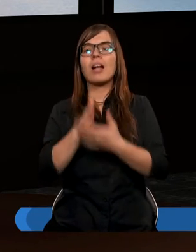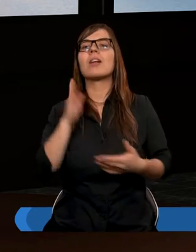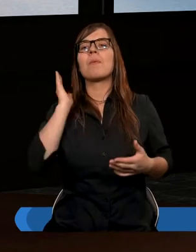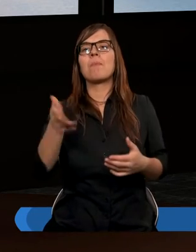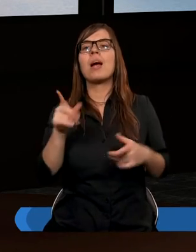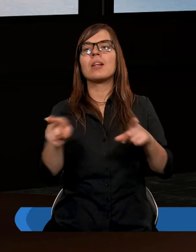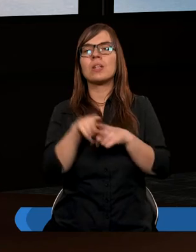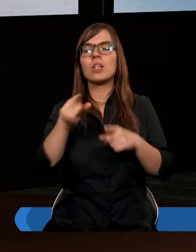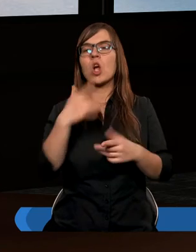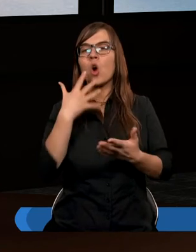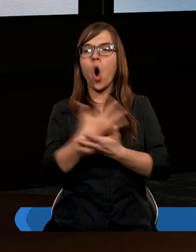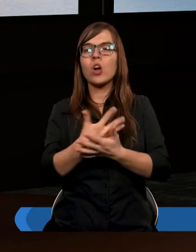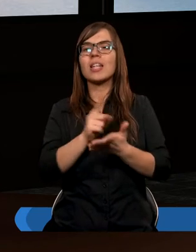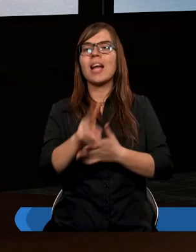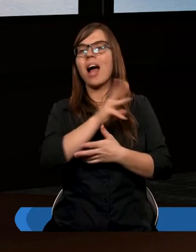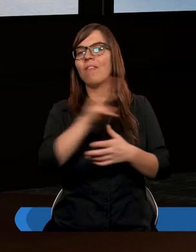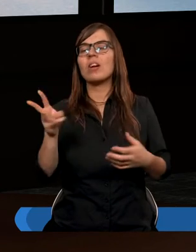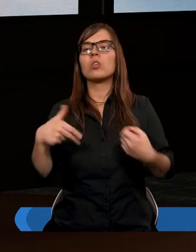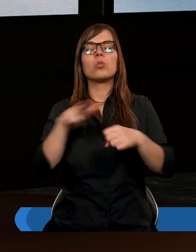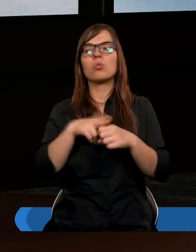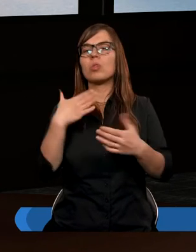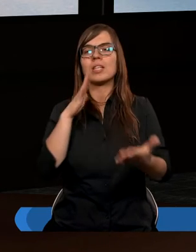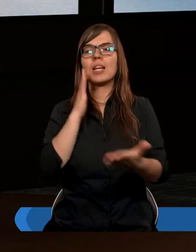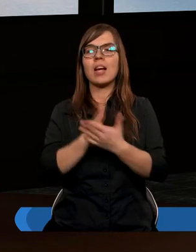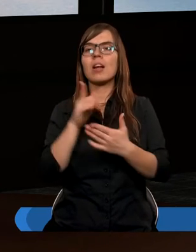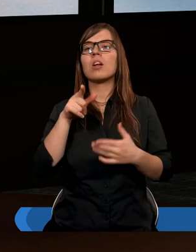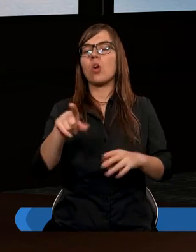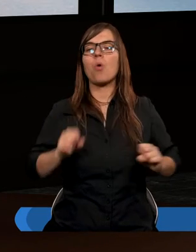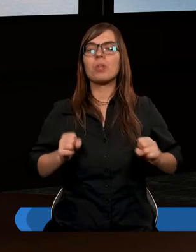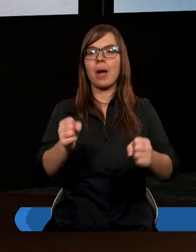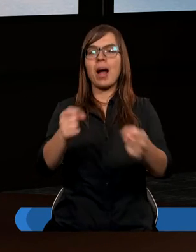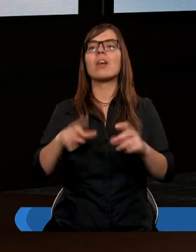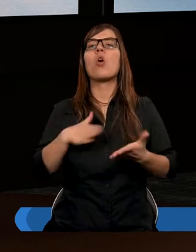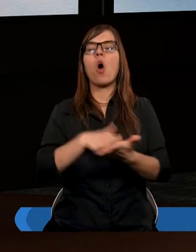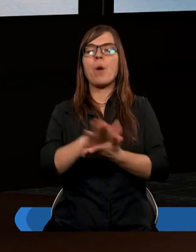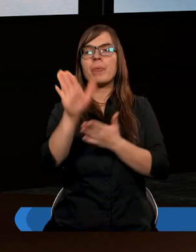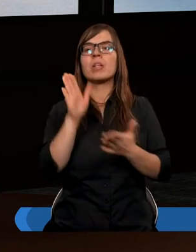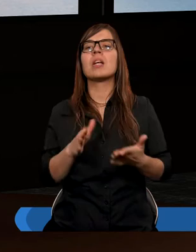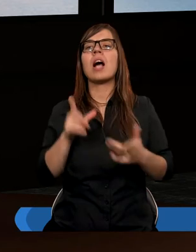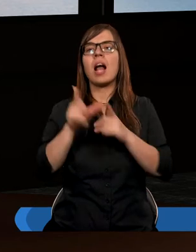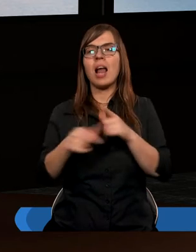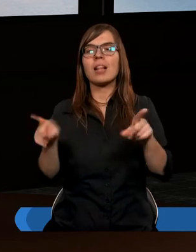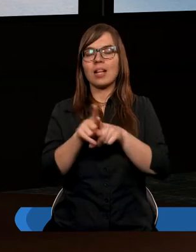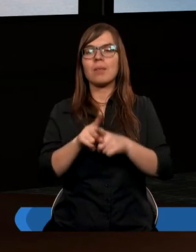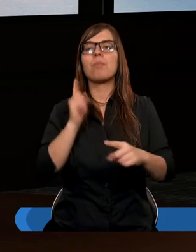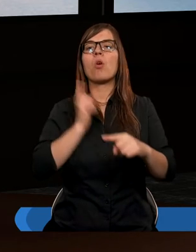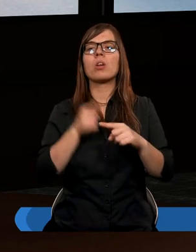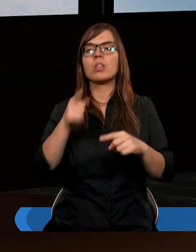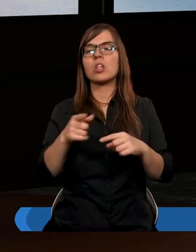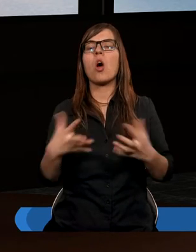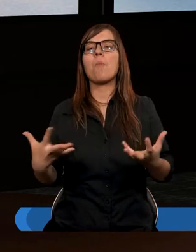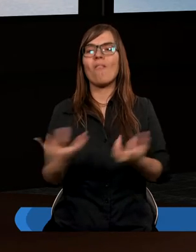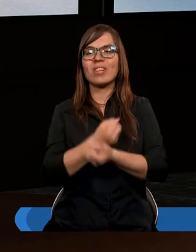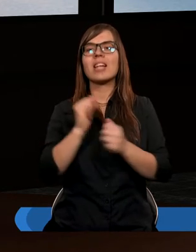będzie to z korzyścią dla was którzy nie tylko tę działalność rozpoczęliście lecz i postanowienie to